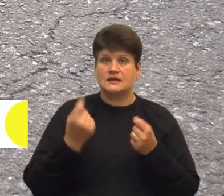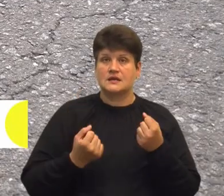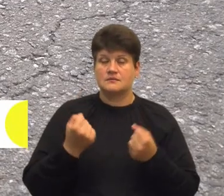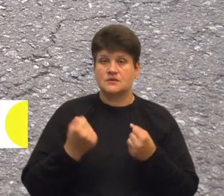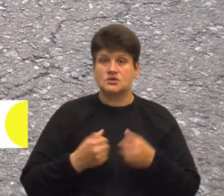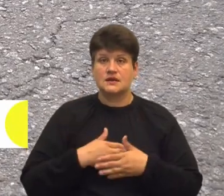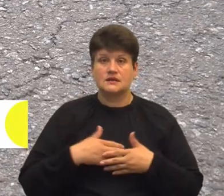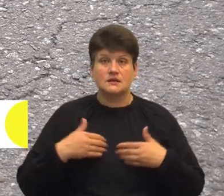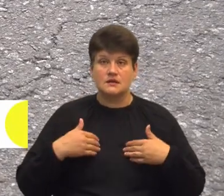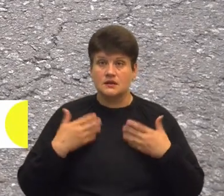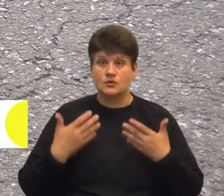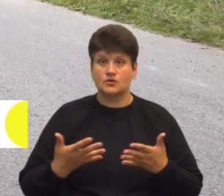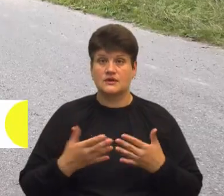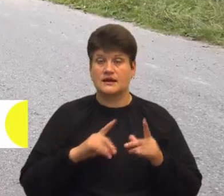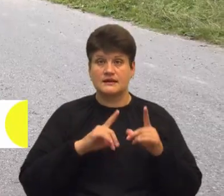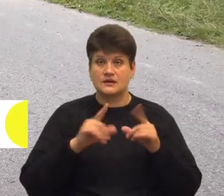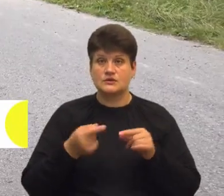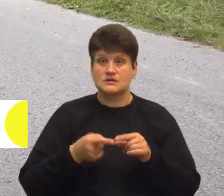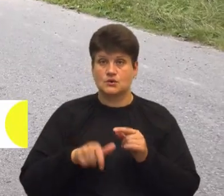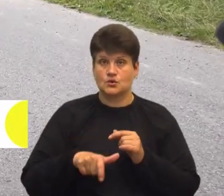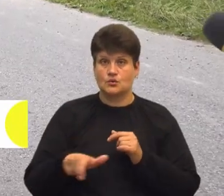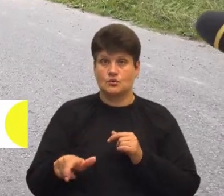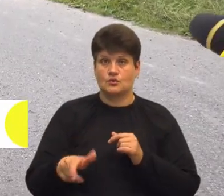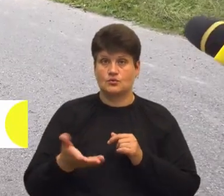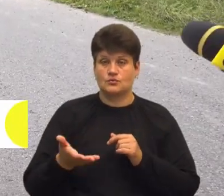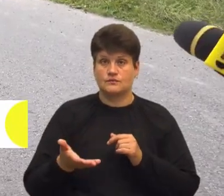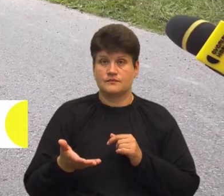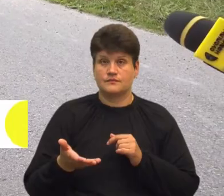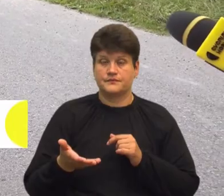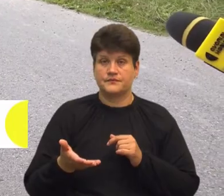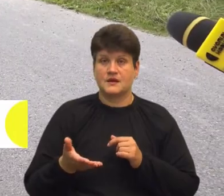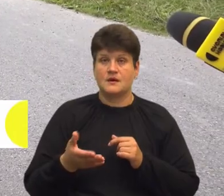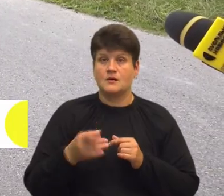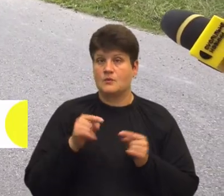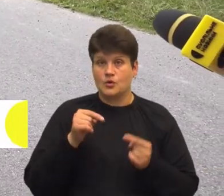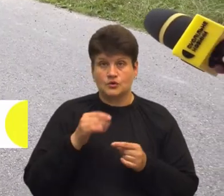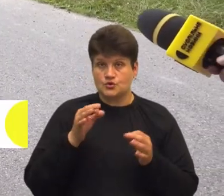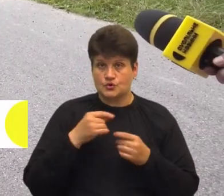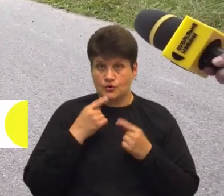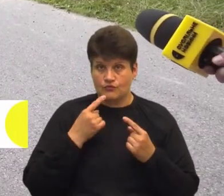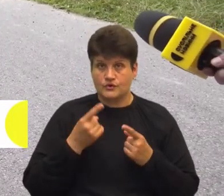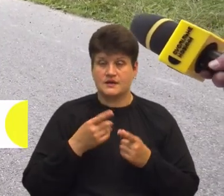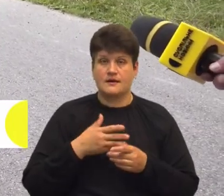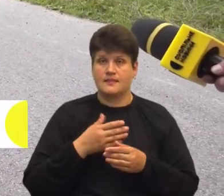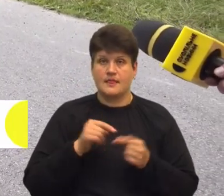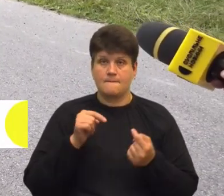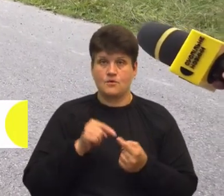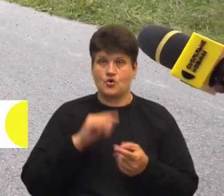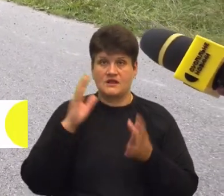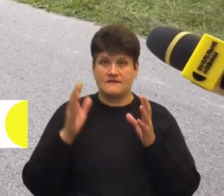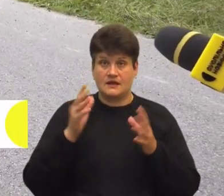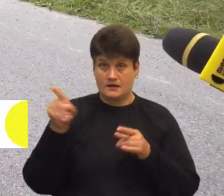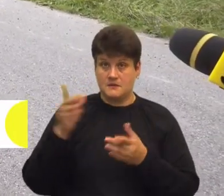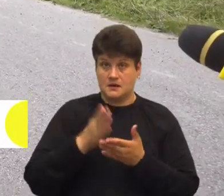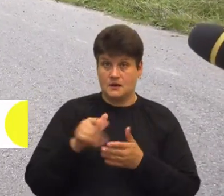я не хочу, просто хай мені не їдуть, та і дорога, і велика, собі їдуть, ніхто нічого проти не каже Я не маю проти того, що вітрука ставлять, але воно там є дорога,